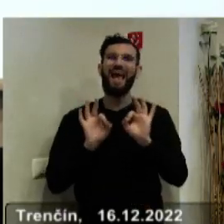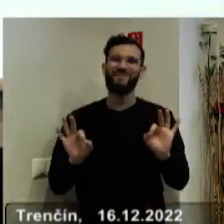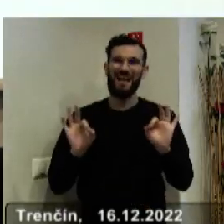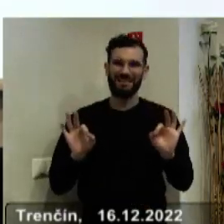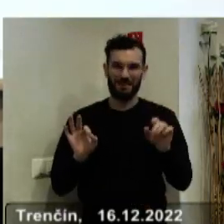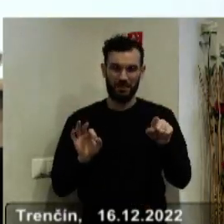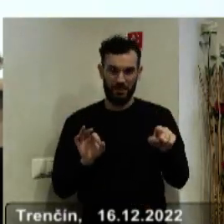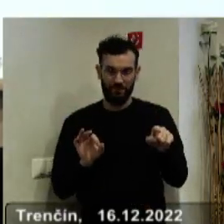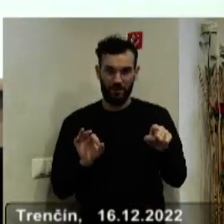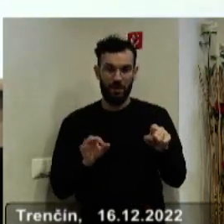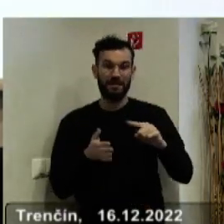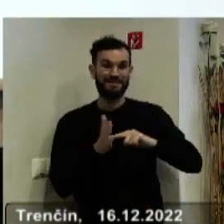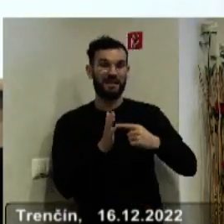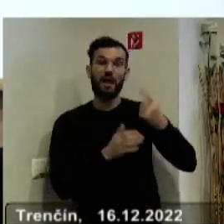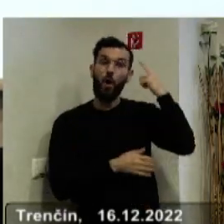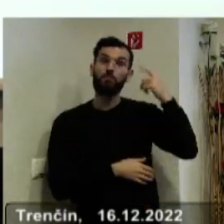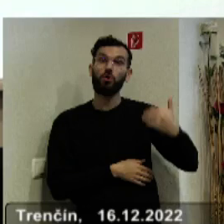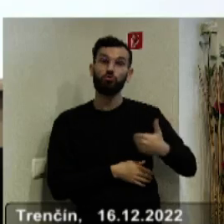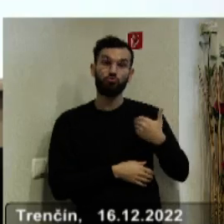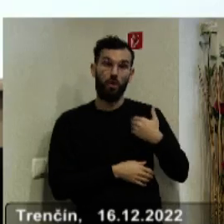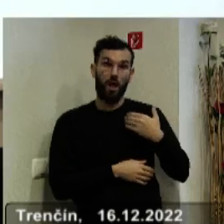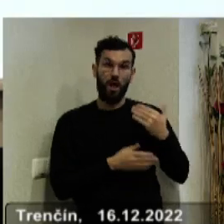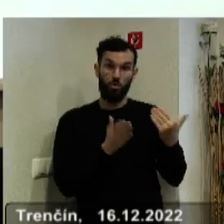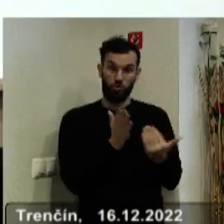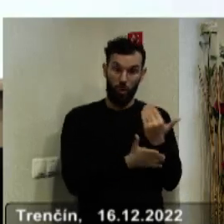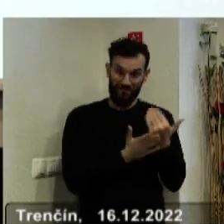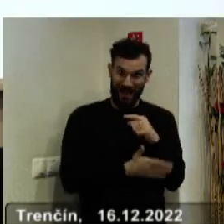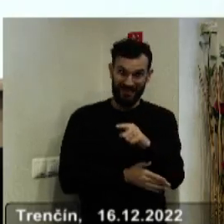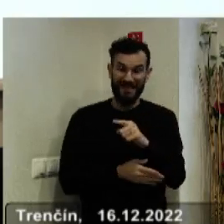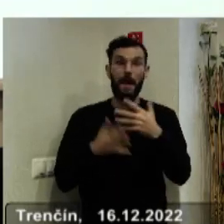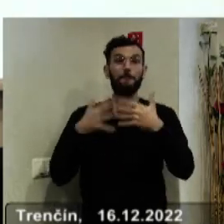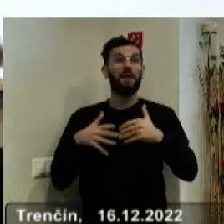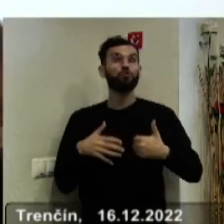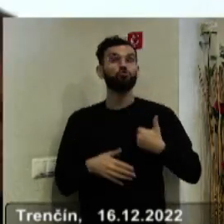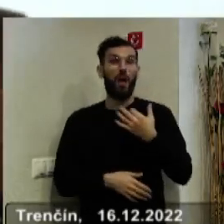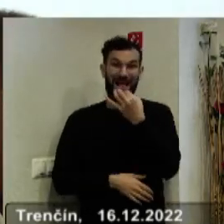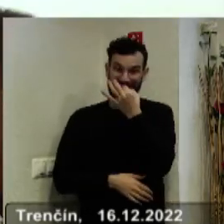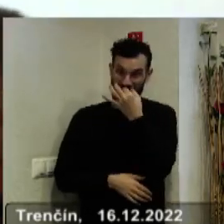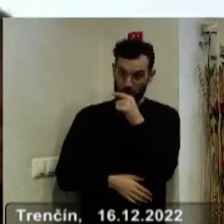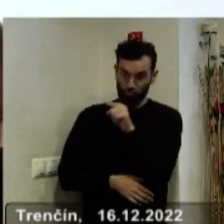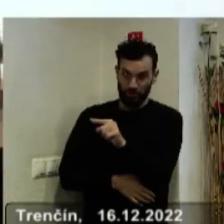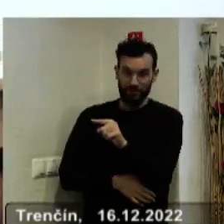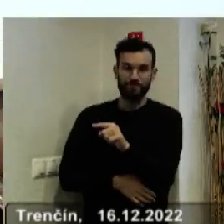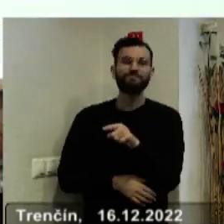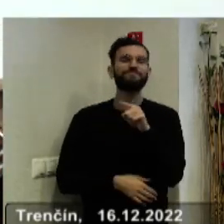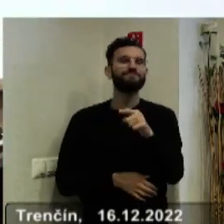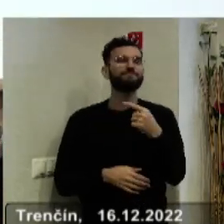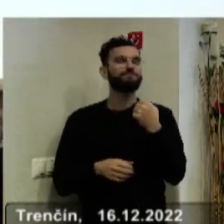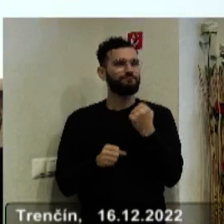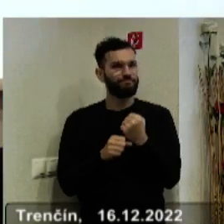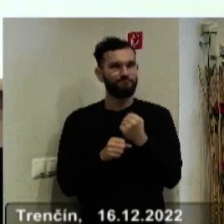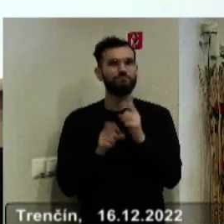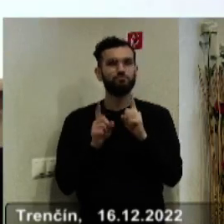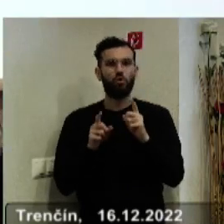sprednej odborné školy v Novákoch, školy umeleckého priemyslu v Trenčíne. Súčasťou týchto zámerov je